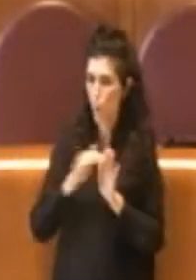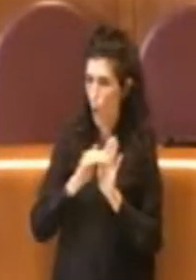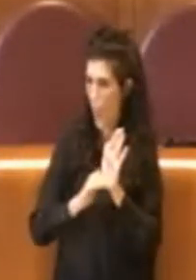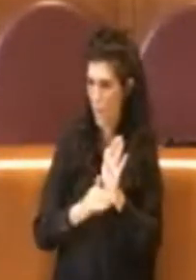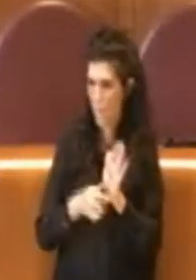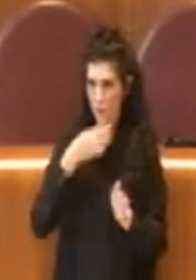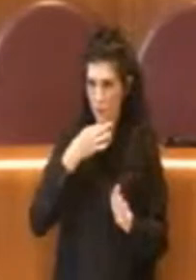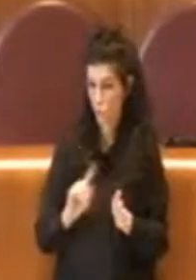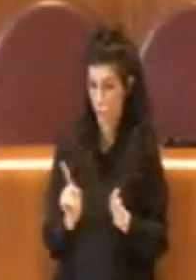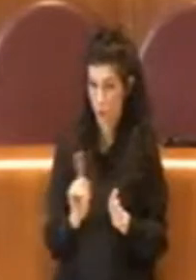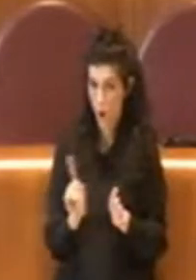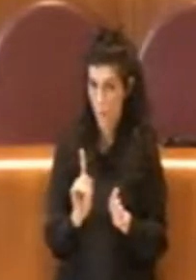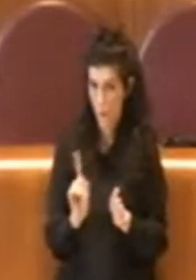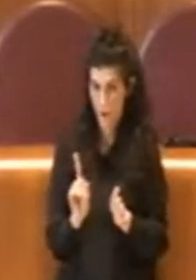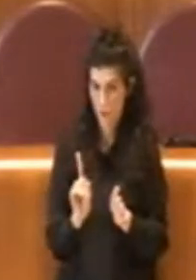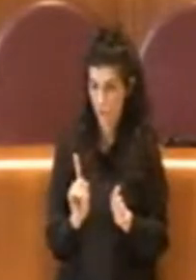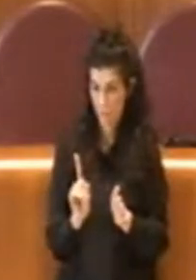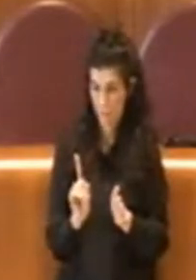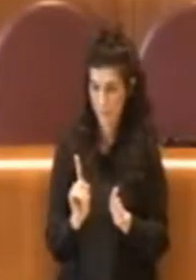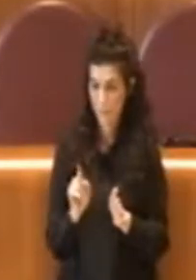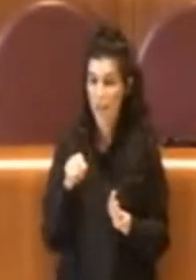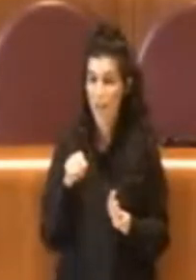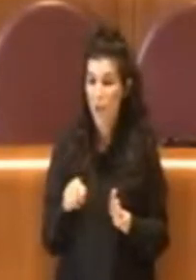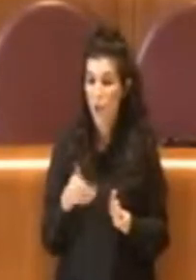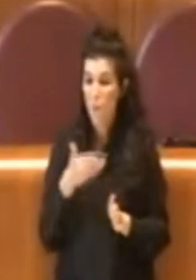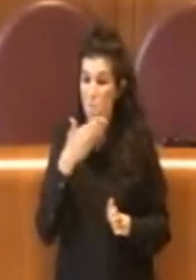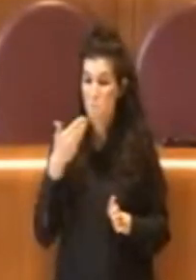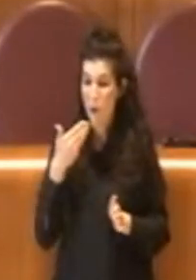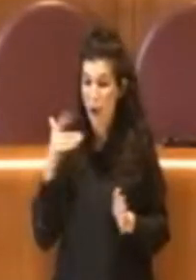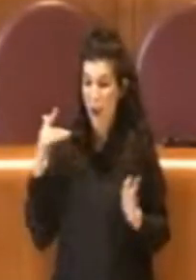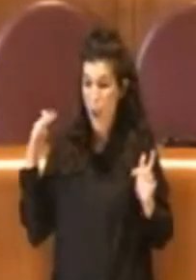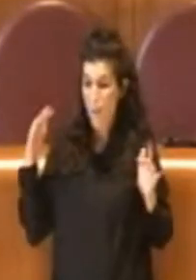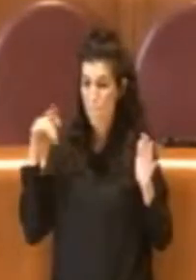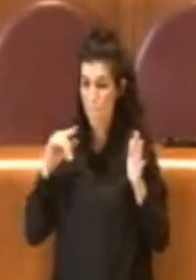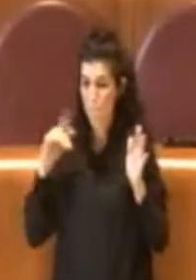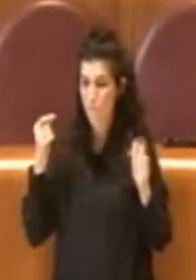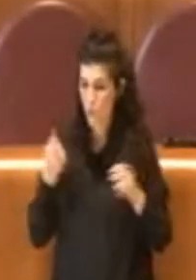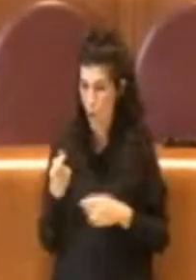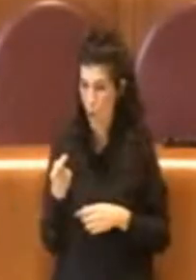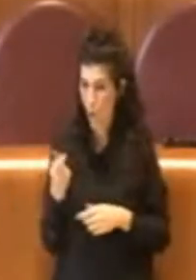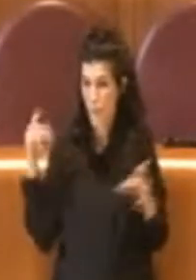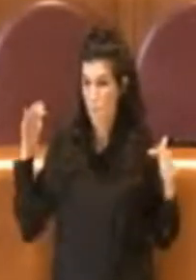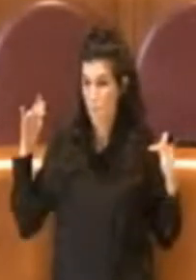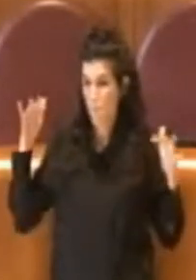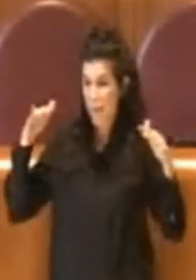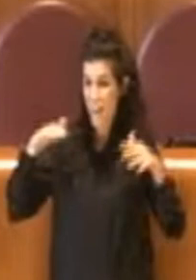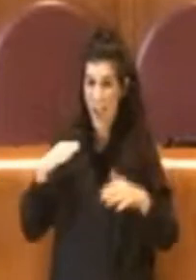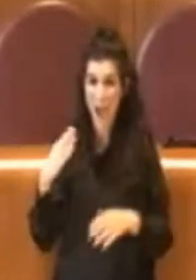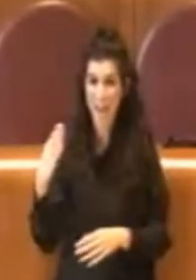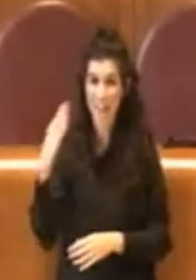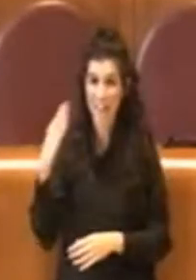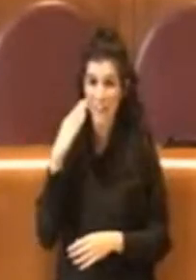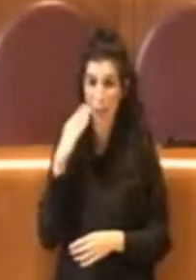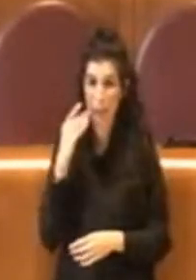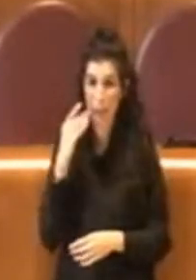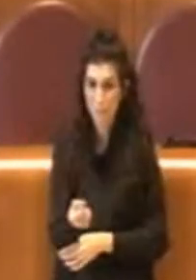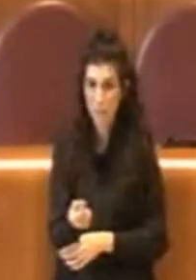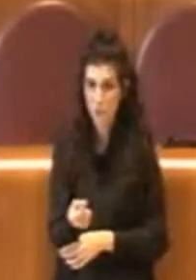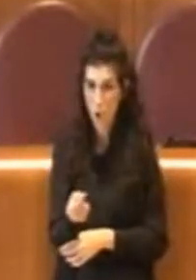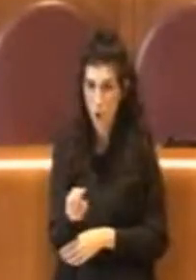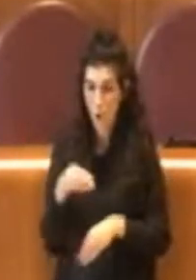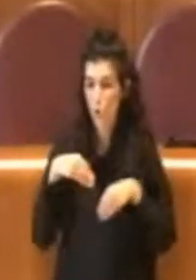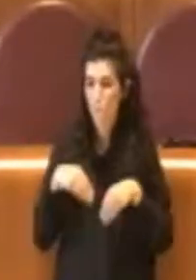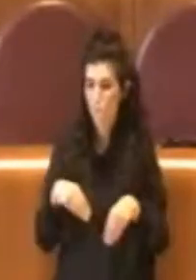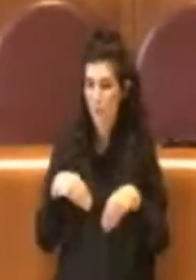Qui mancano miliardi, perché di quelli parliamo, di indebitamenti sulle partecipate. Lo sa